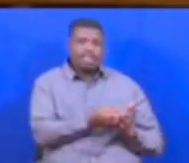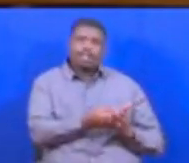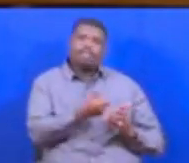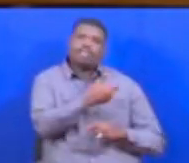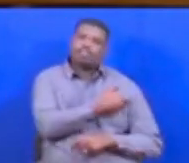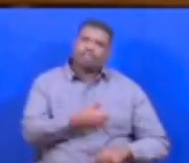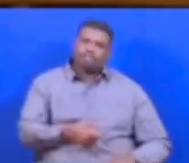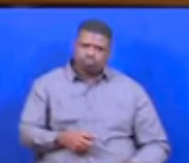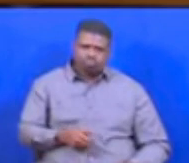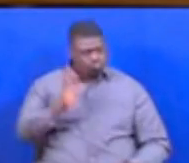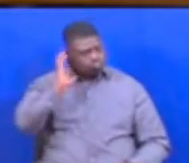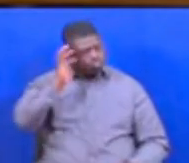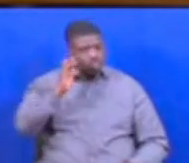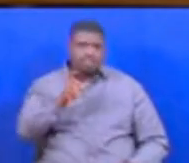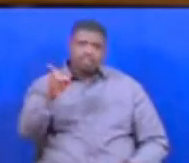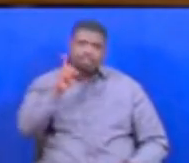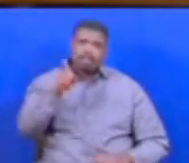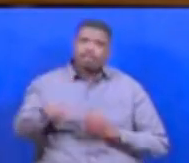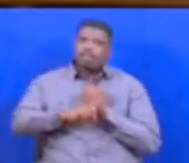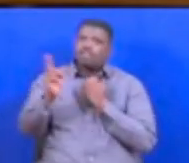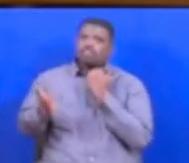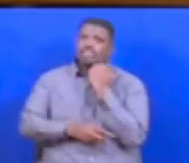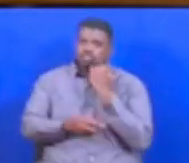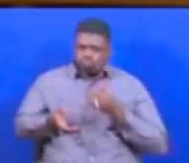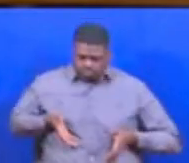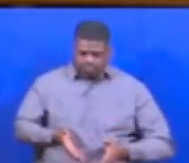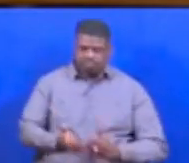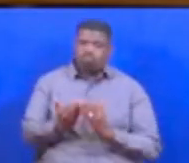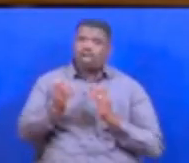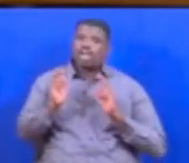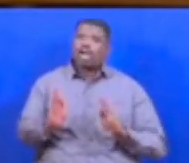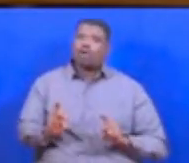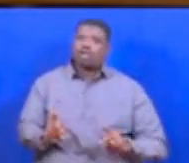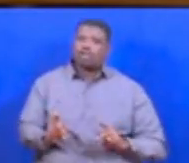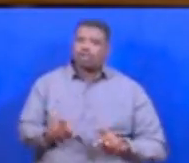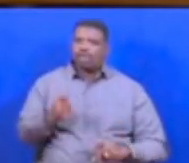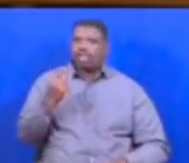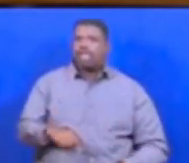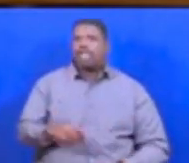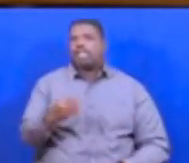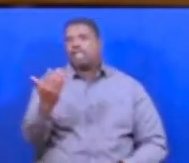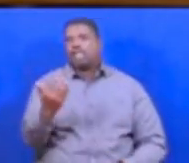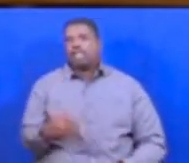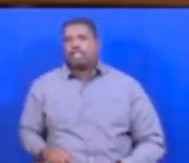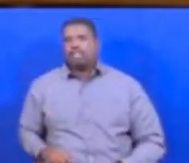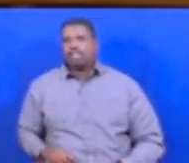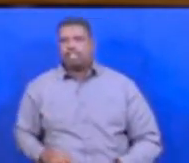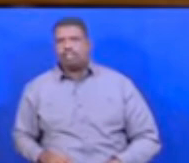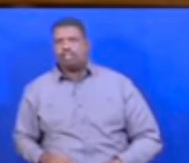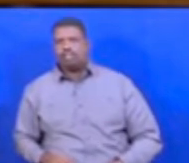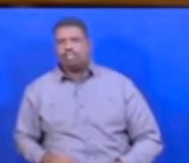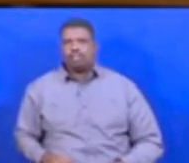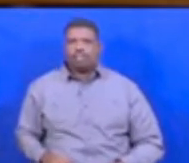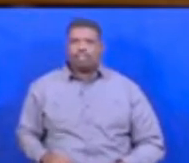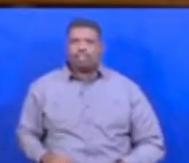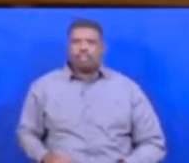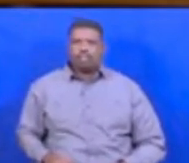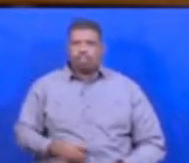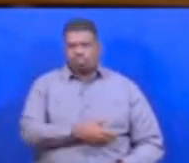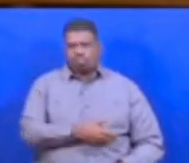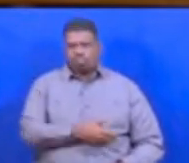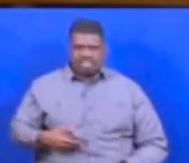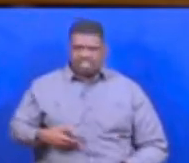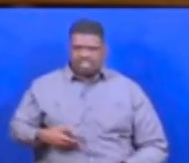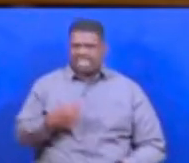ukienda muimbiri mama mjia mzito kujifungua kawaida anatowa lakitano ee ini the oppression of here